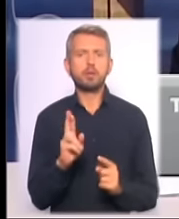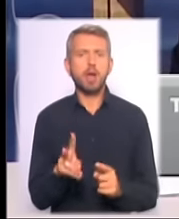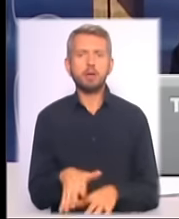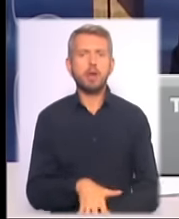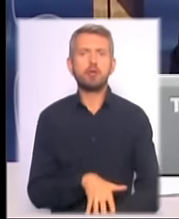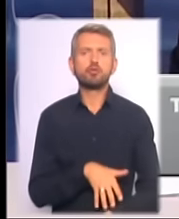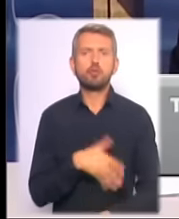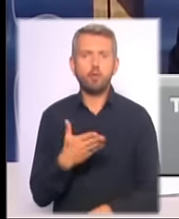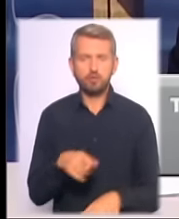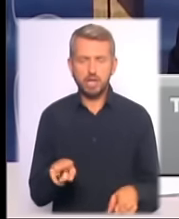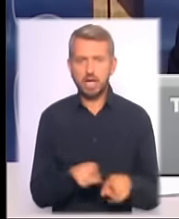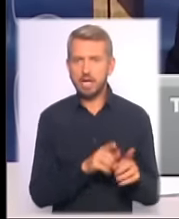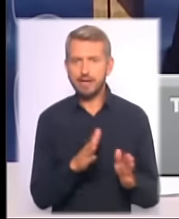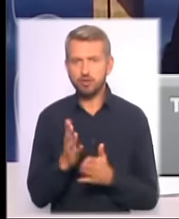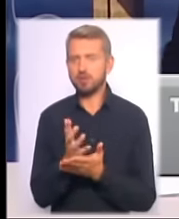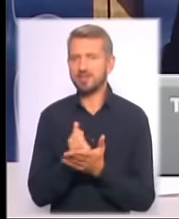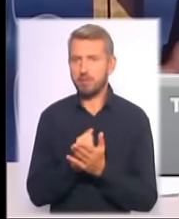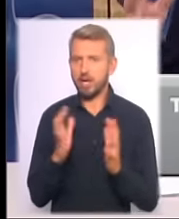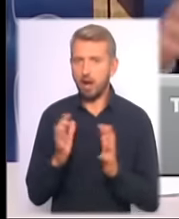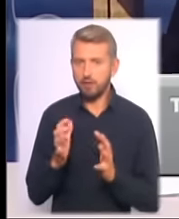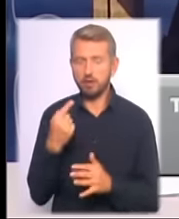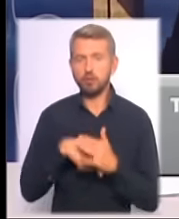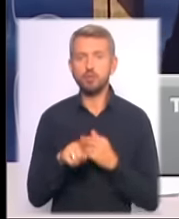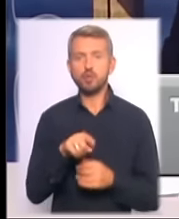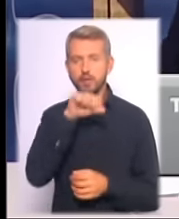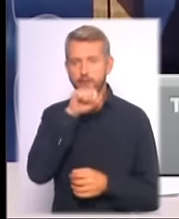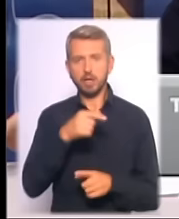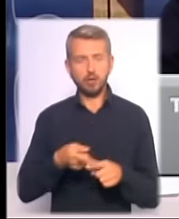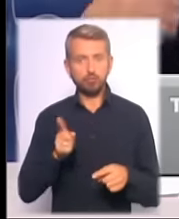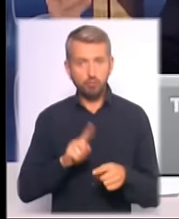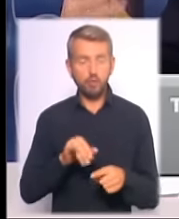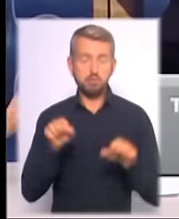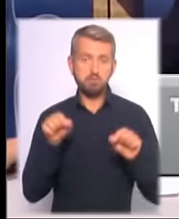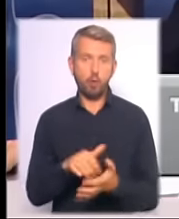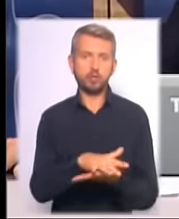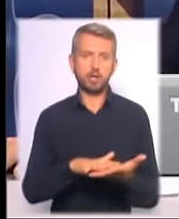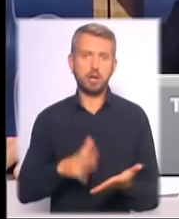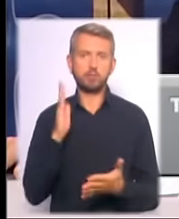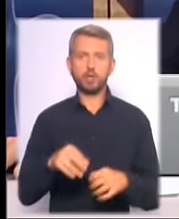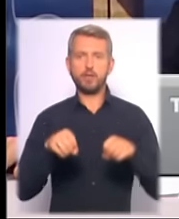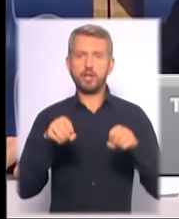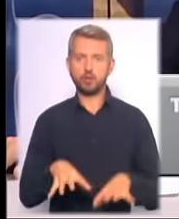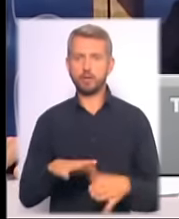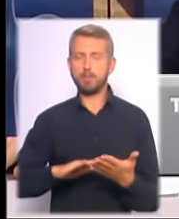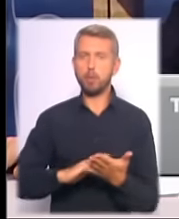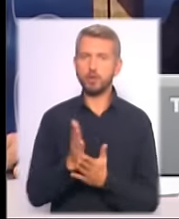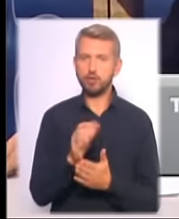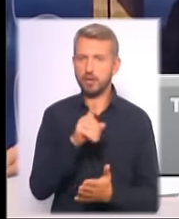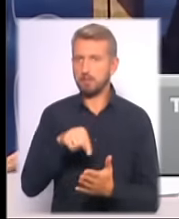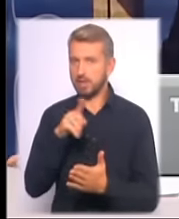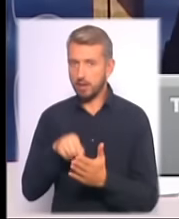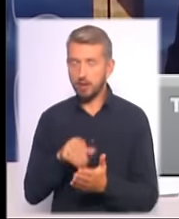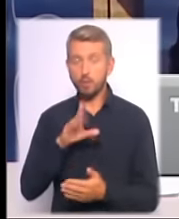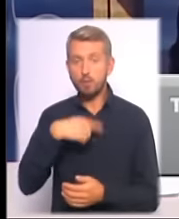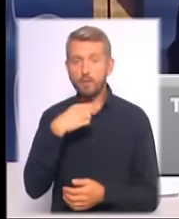такий режим зберігався. Тому що, власне, завдяки цьому і можна вже далі буде вирішувати і політичні питання. Будемо